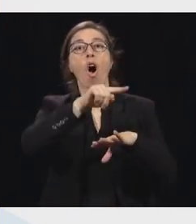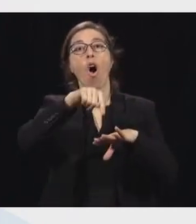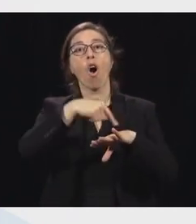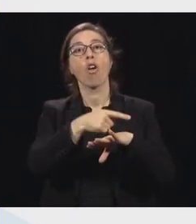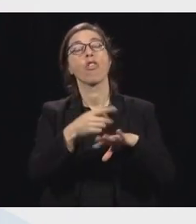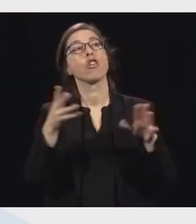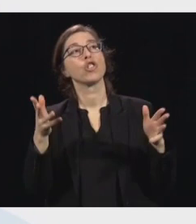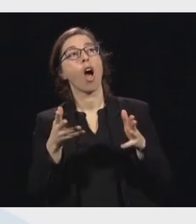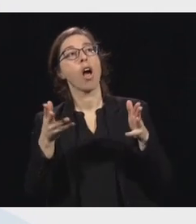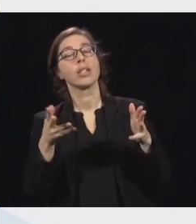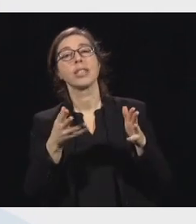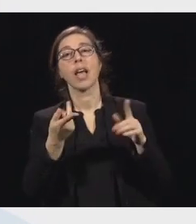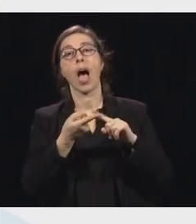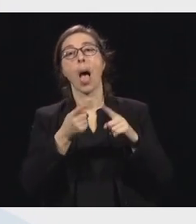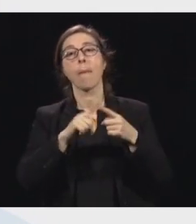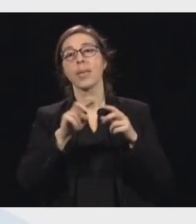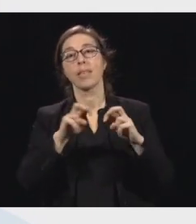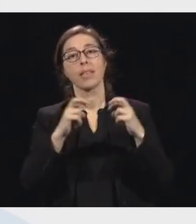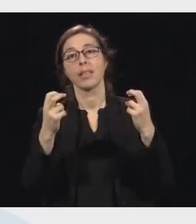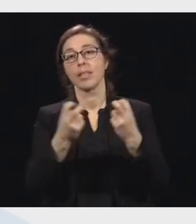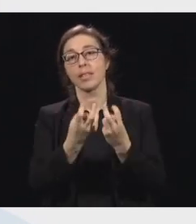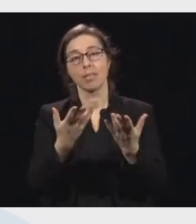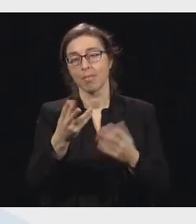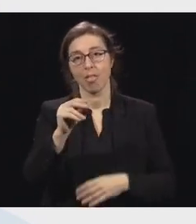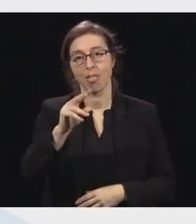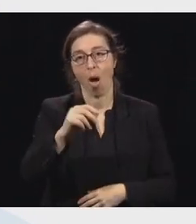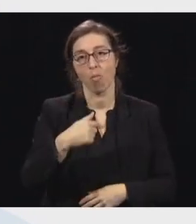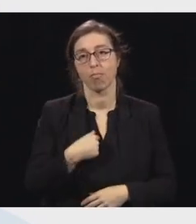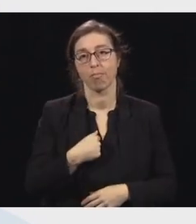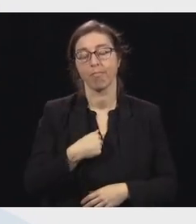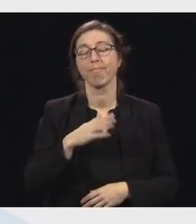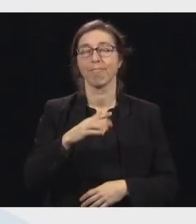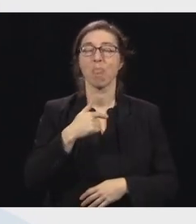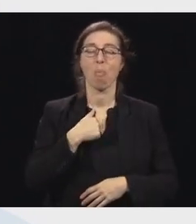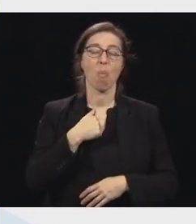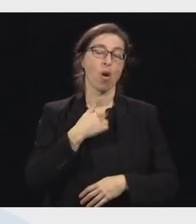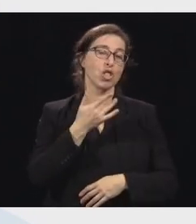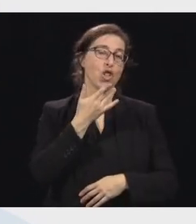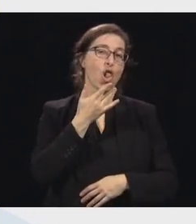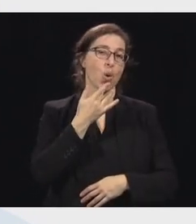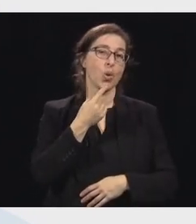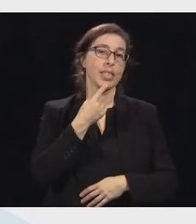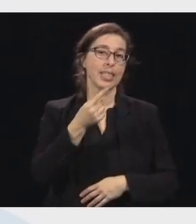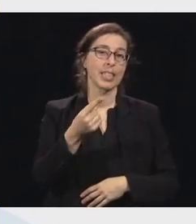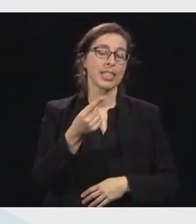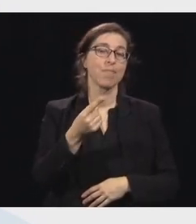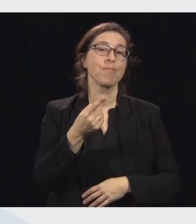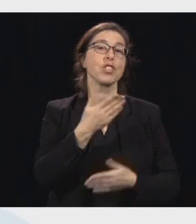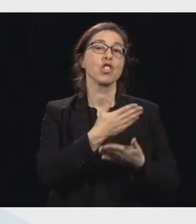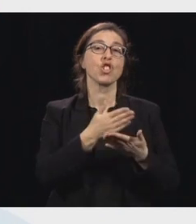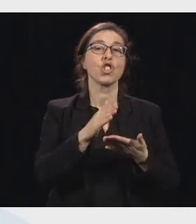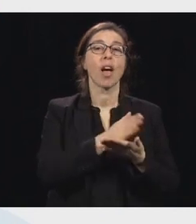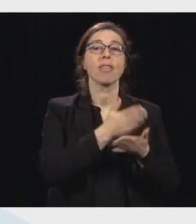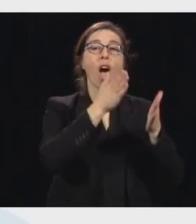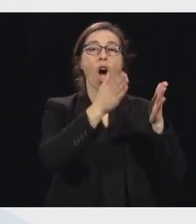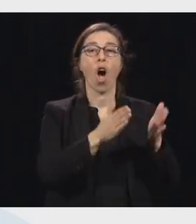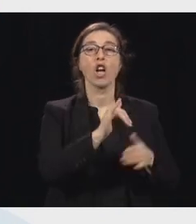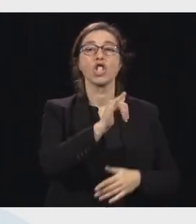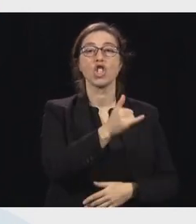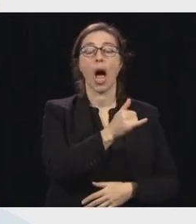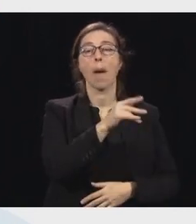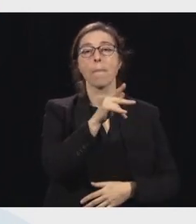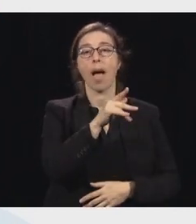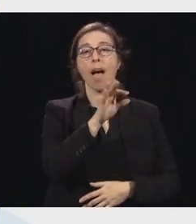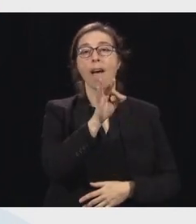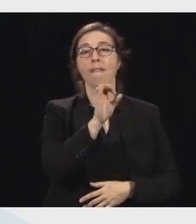J'ai le goût de reprendre la chanson de Jean-Pierre Ferland, là. Envoye à maison. C'est là que vous